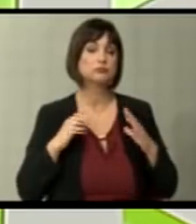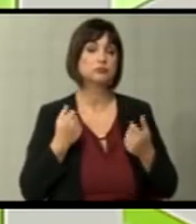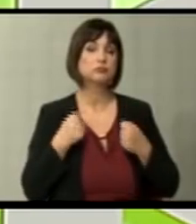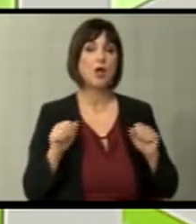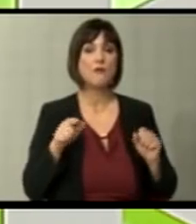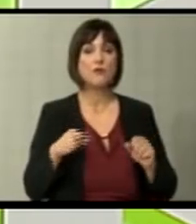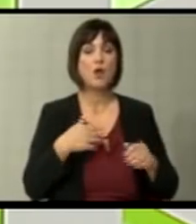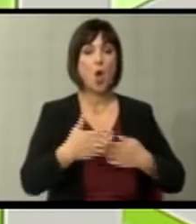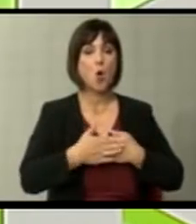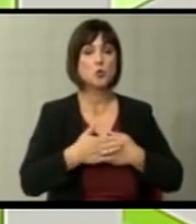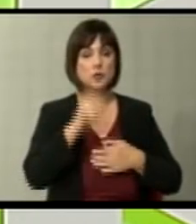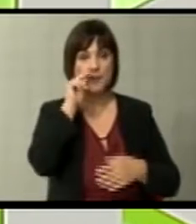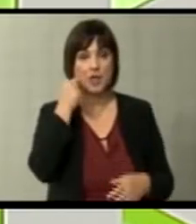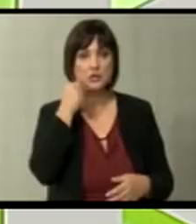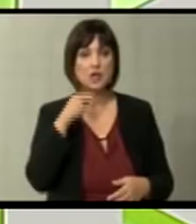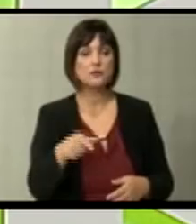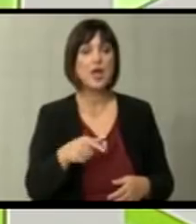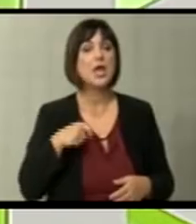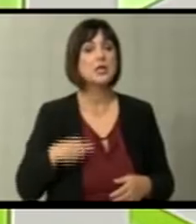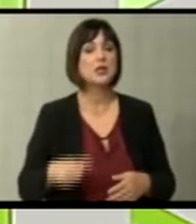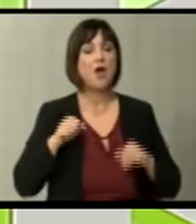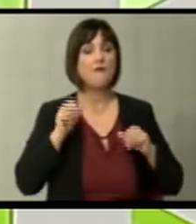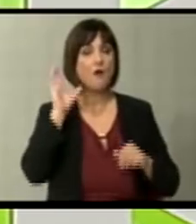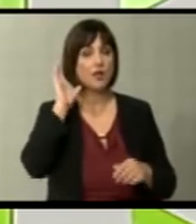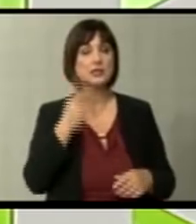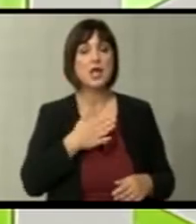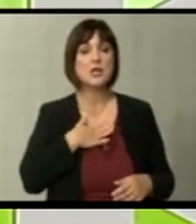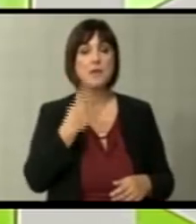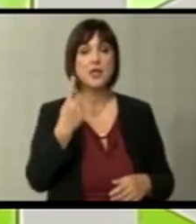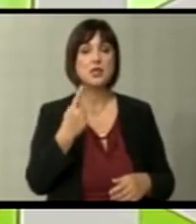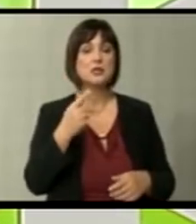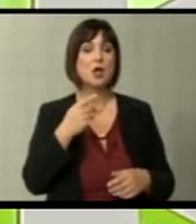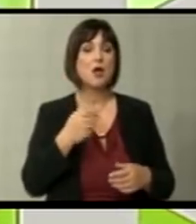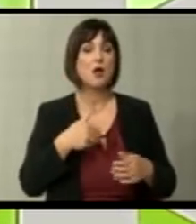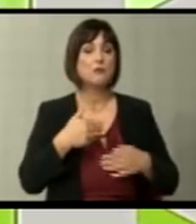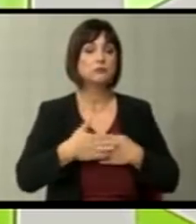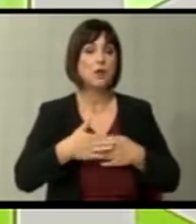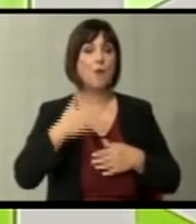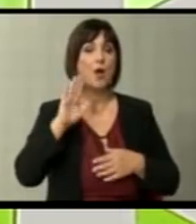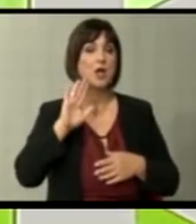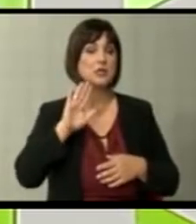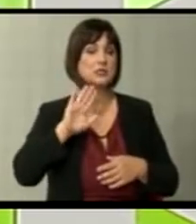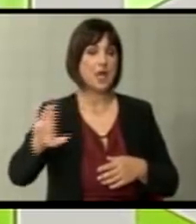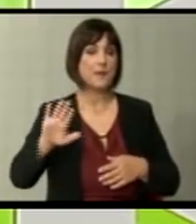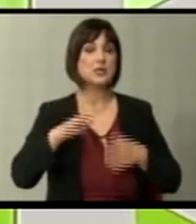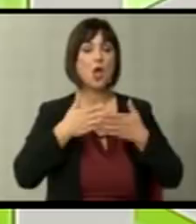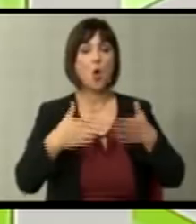меѓу етничките односи и генерално во владата има еден прозападен отворен